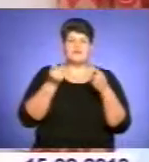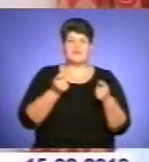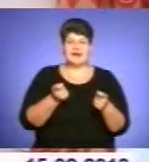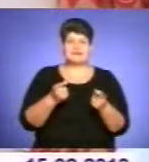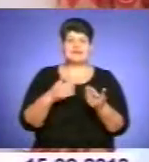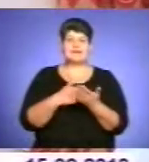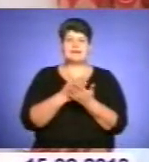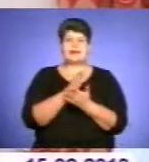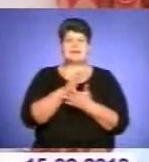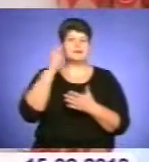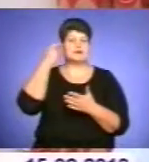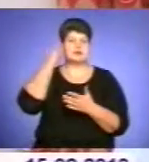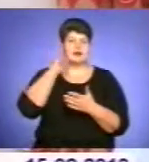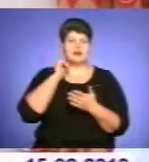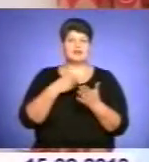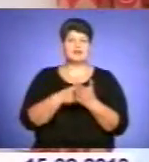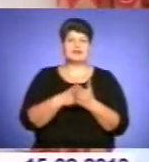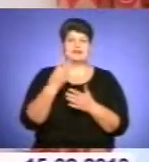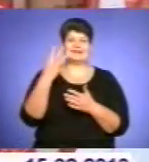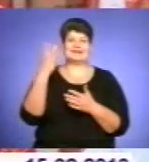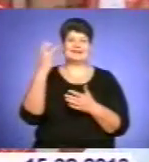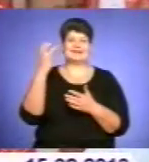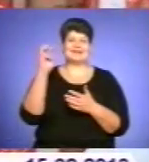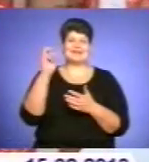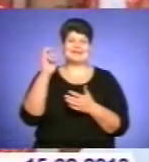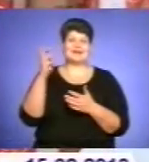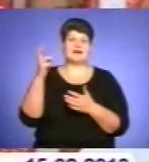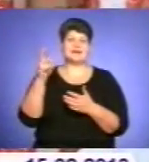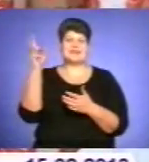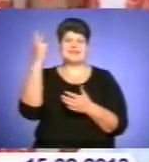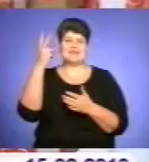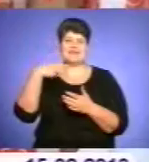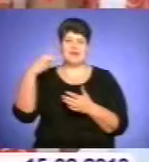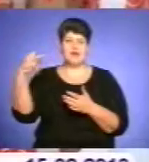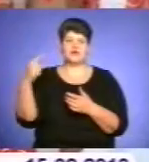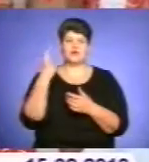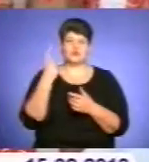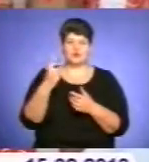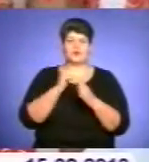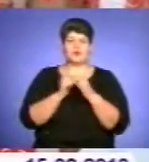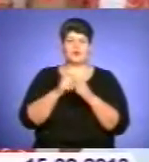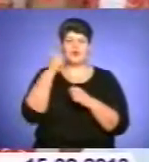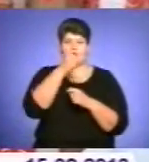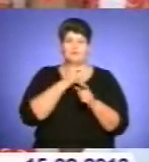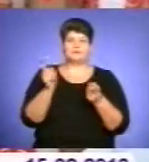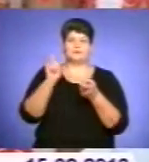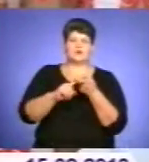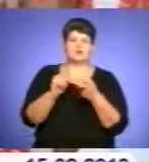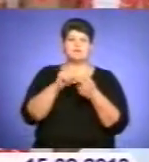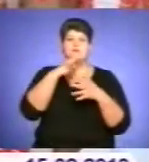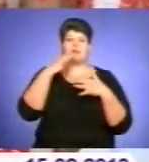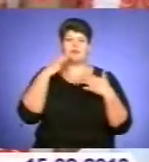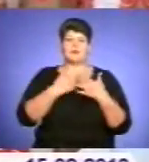якісні апарати, вартість якого 300 євро одного. З кожним роком, і це дуже приємно, що долучається все більше громадських організацій,